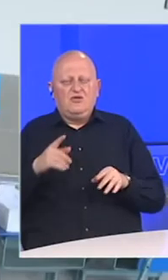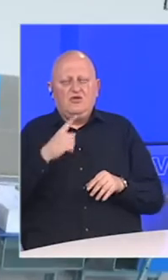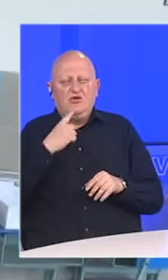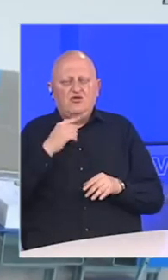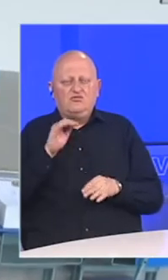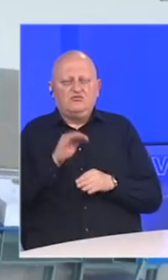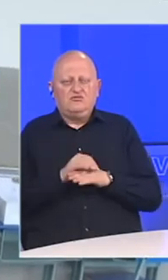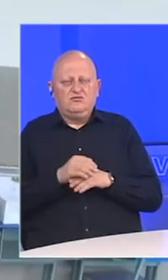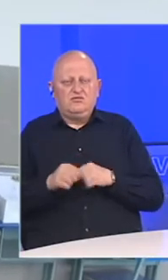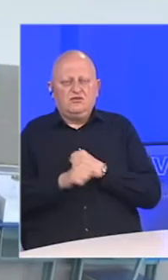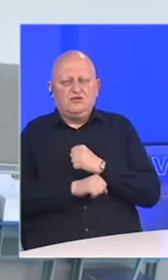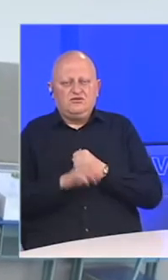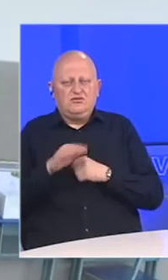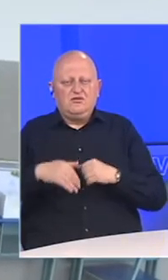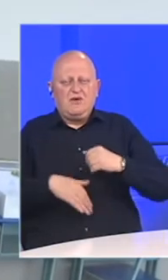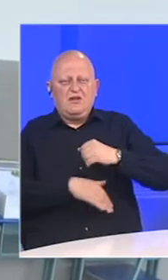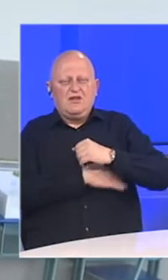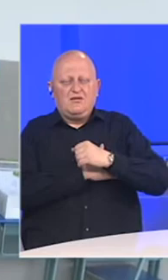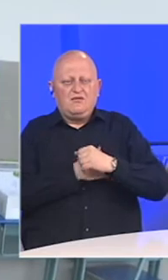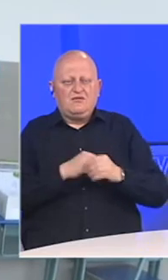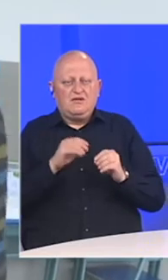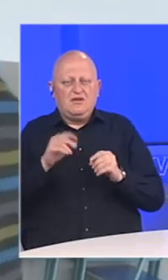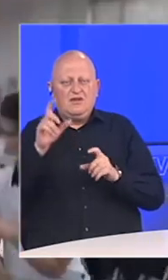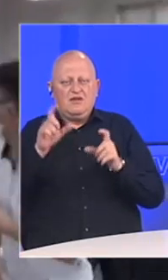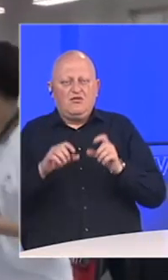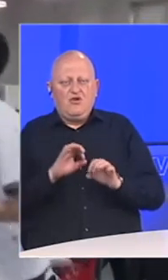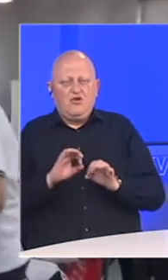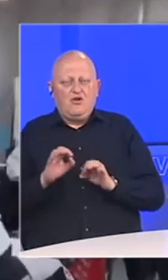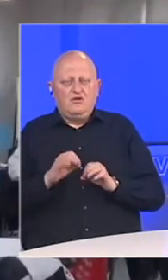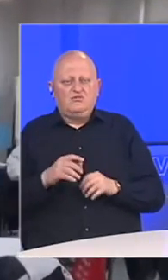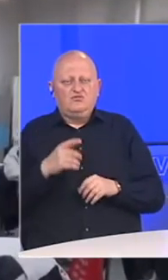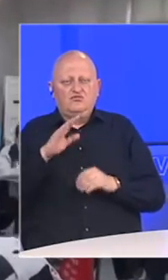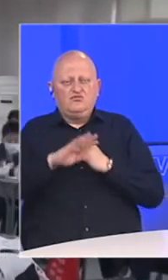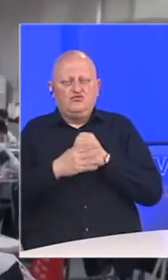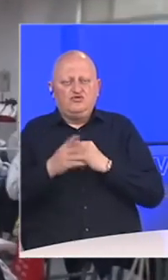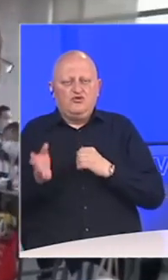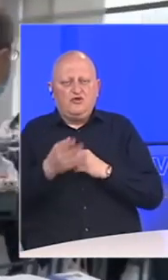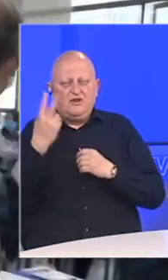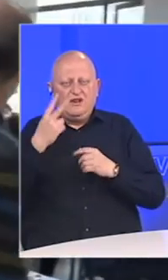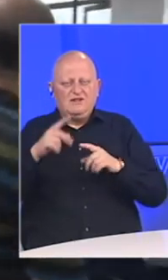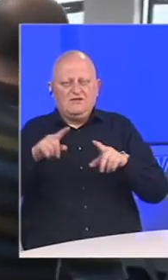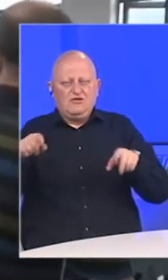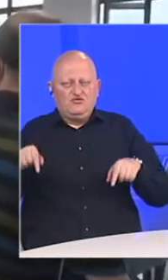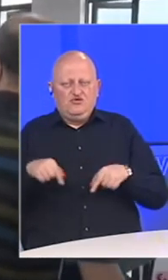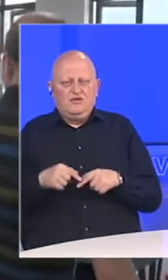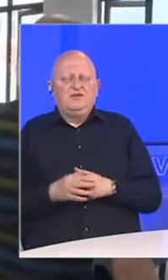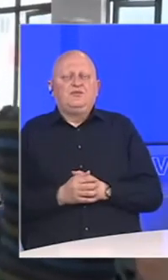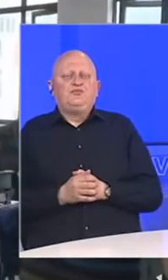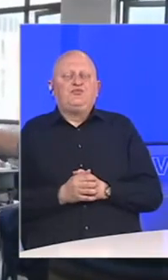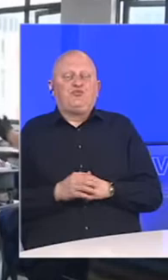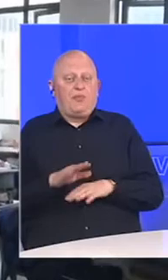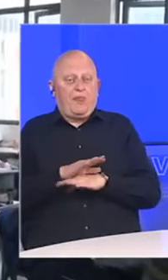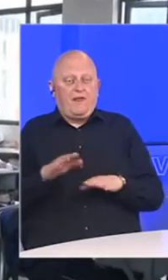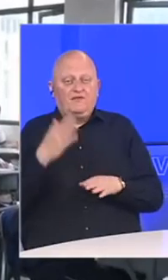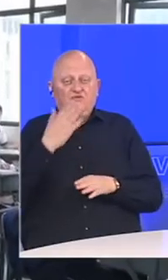kojoj je otkriveno da student ima temperaturu, a nastavno osoblje je organiziralo džake da odu u rezervne učionice. Svi